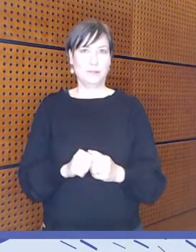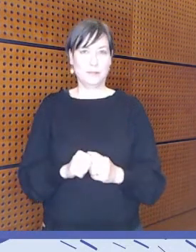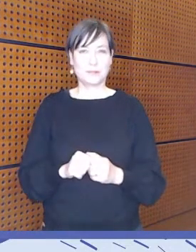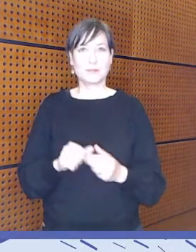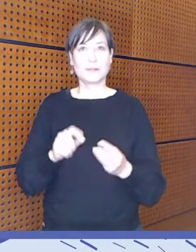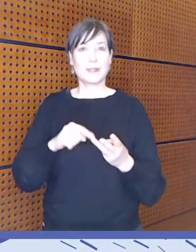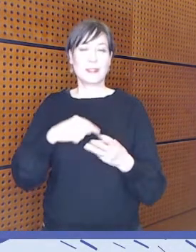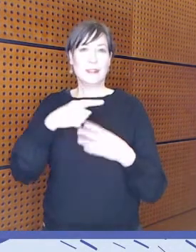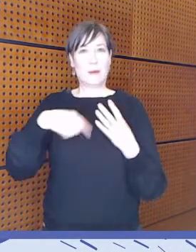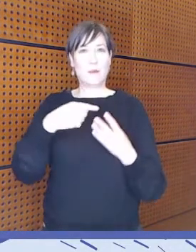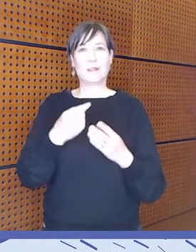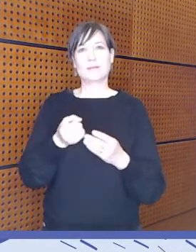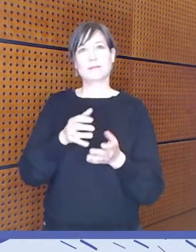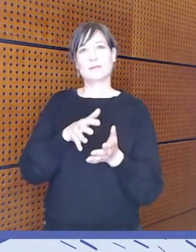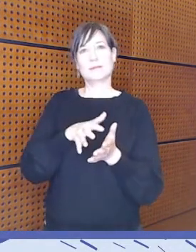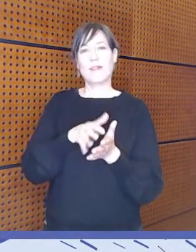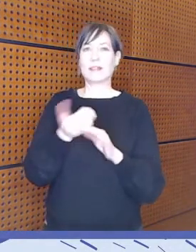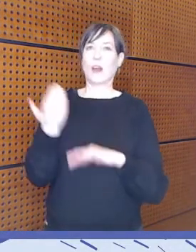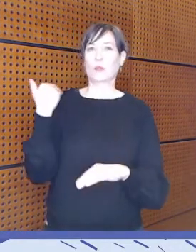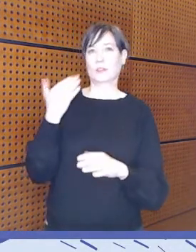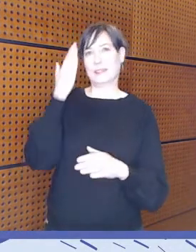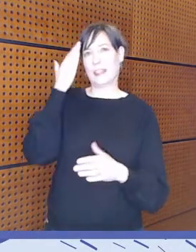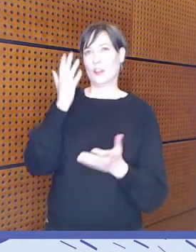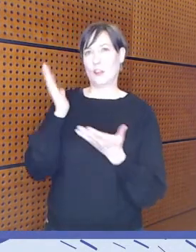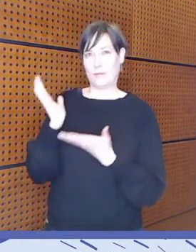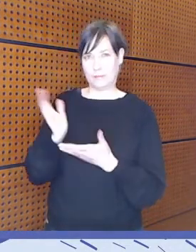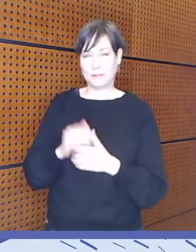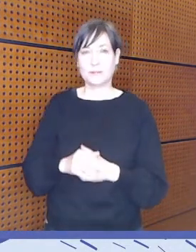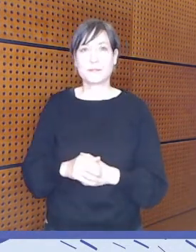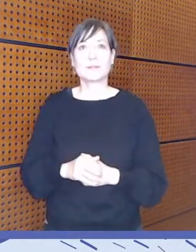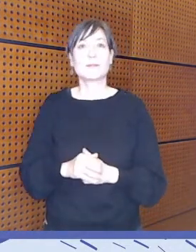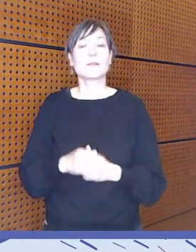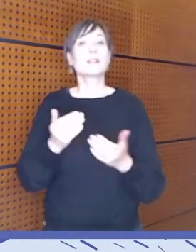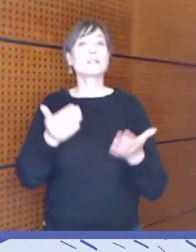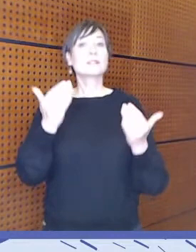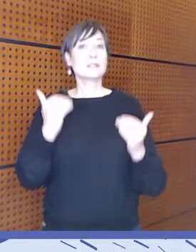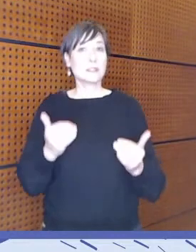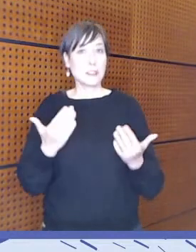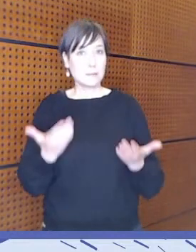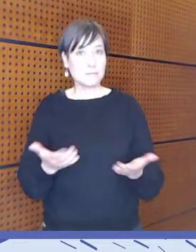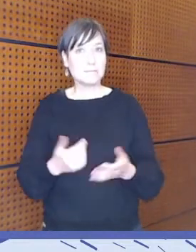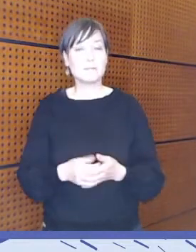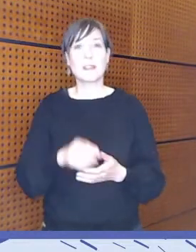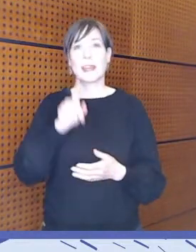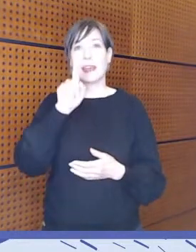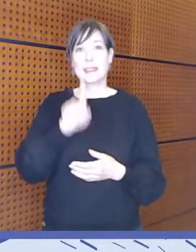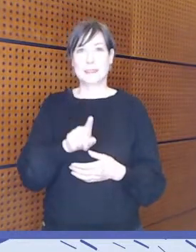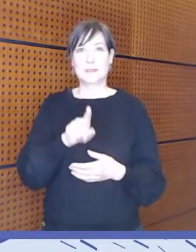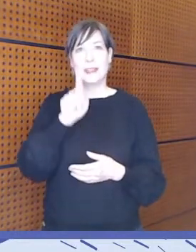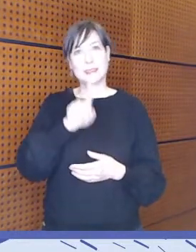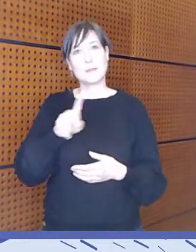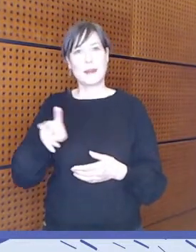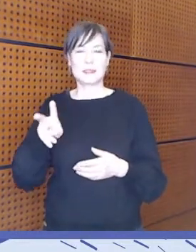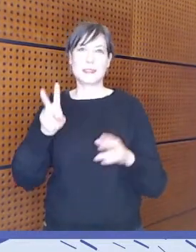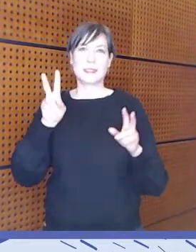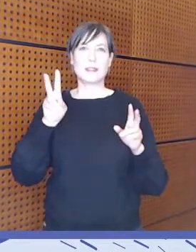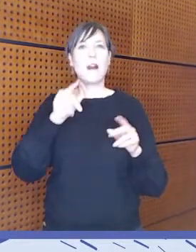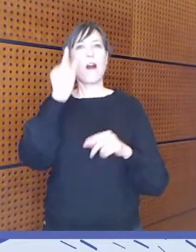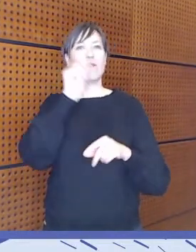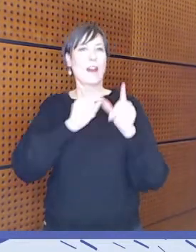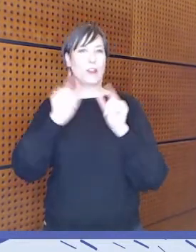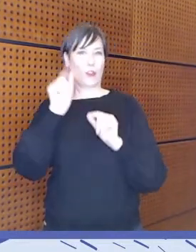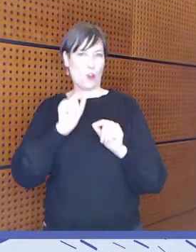taustaa tähän meidän selvitykseen ja sitten mennään nyt tähän ensimmäisiin ikään kuin havaintoihin